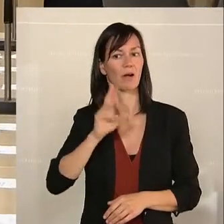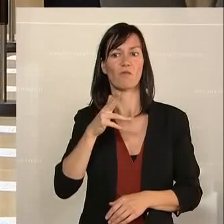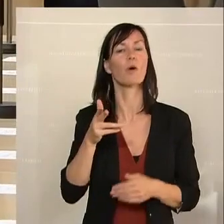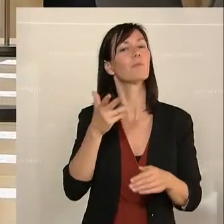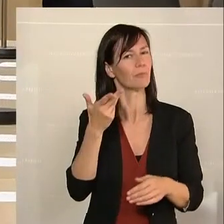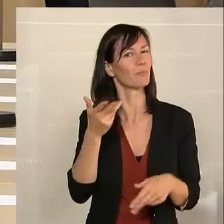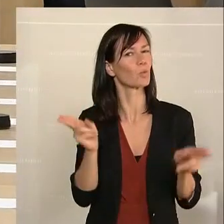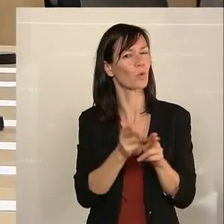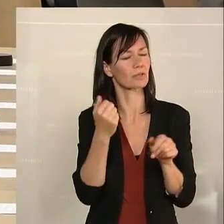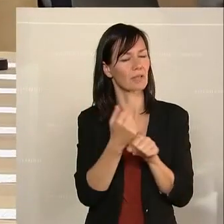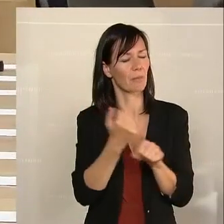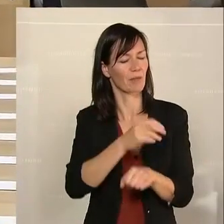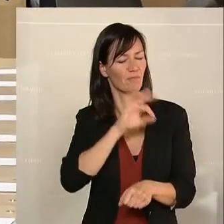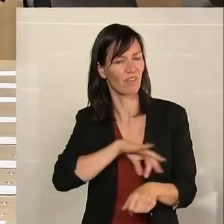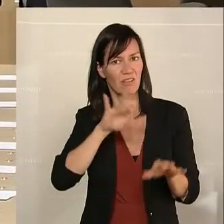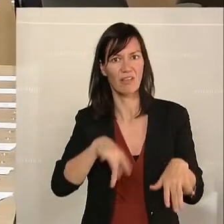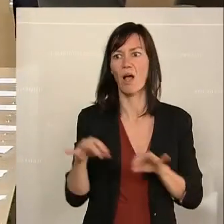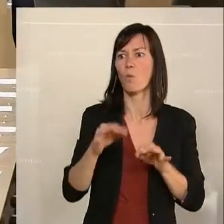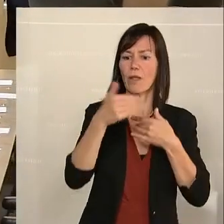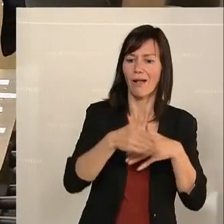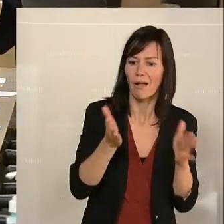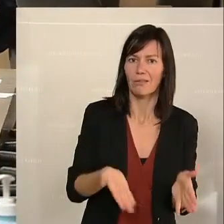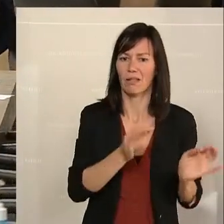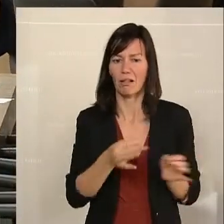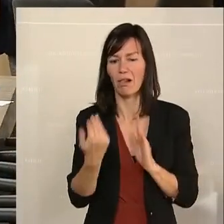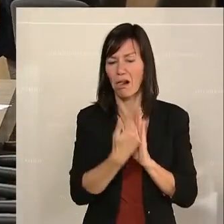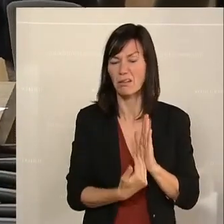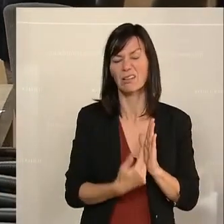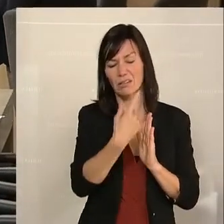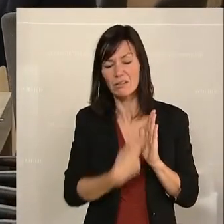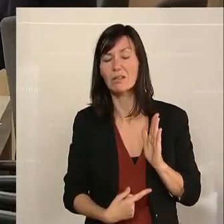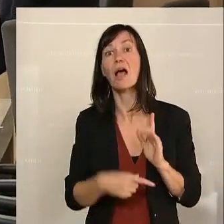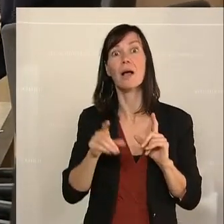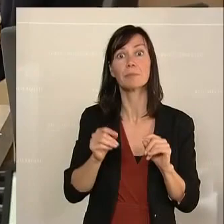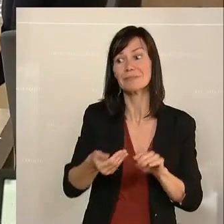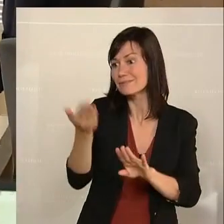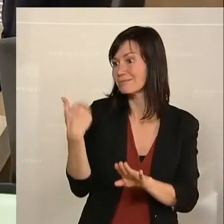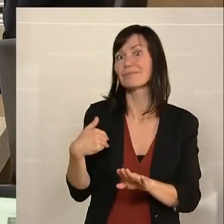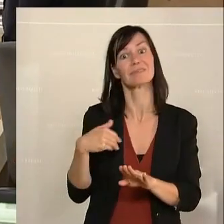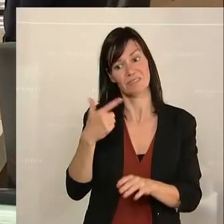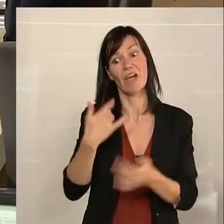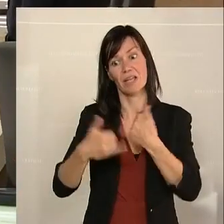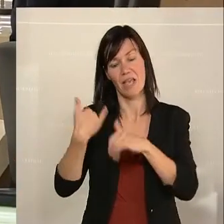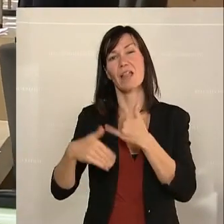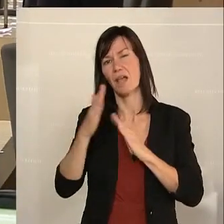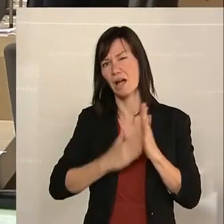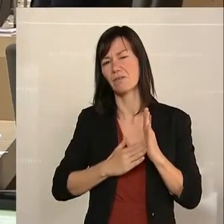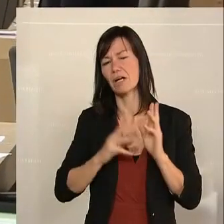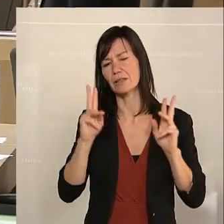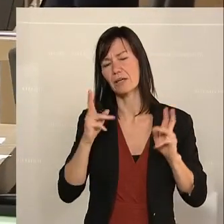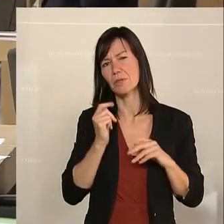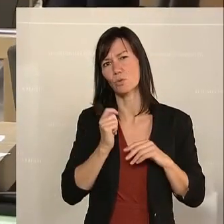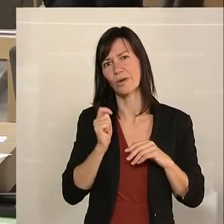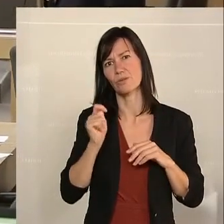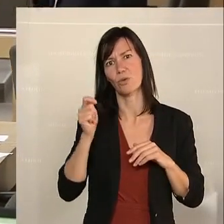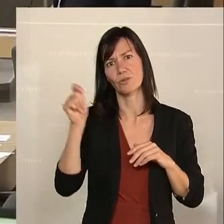entsprechende Quarantäneverordnungen und so weiter und so fort. Das heißt, die Spirale der Teuerung, die hat sich schon vor zwei Jahren zu drehen angefangen. Und das wissen